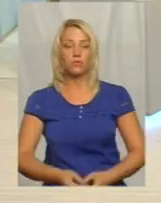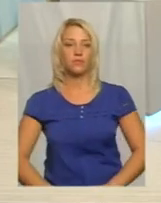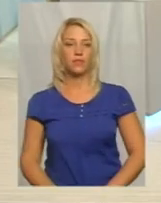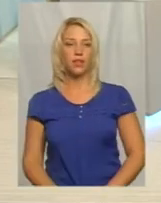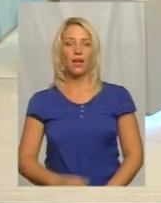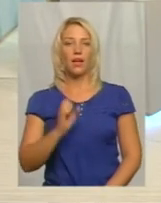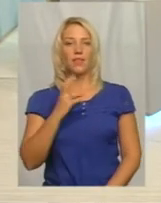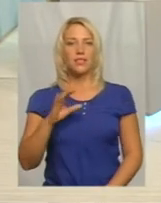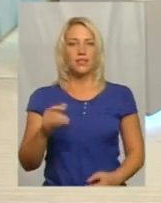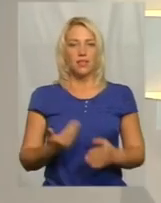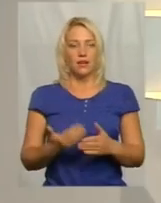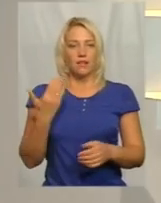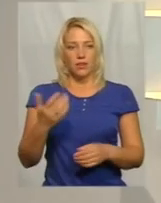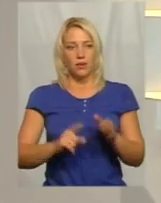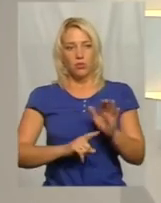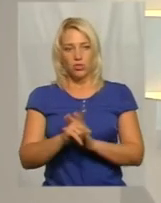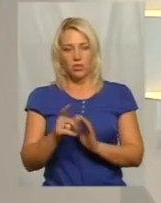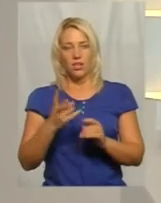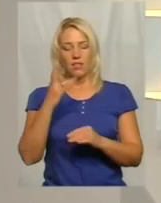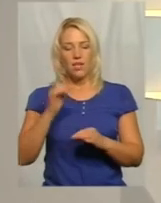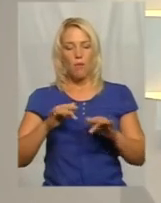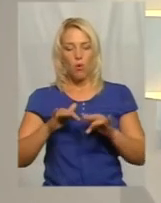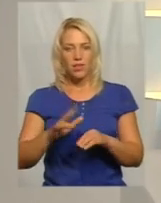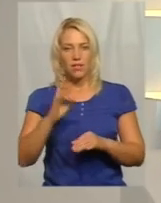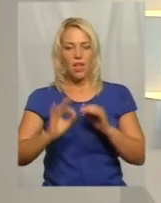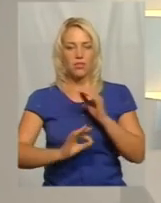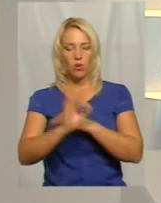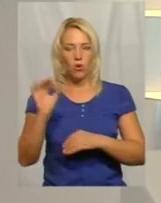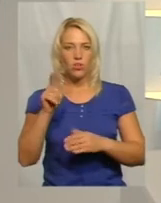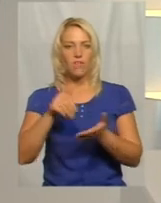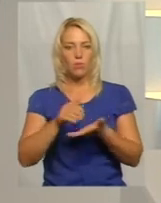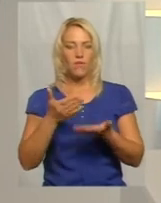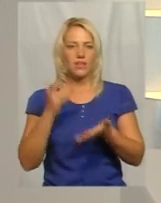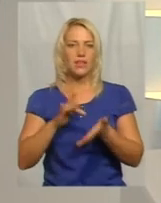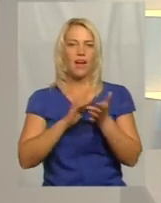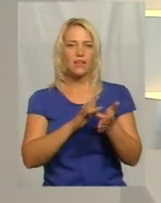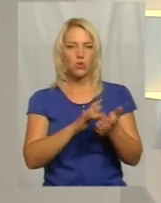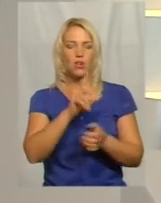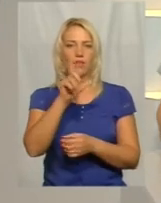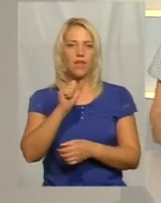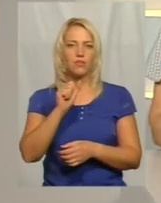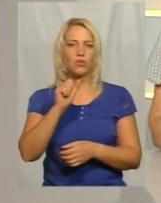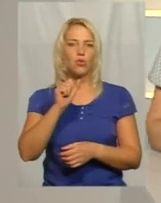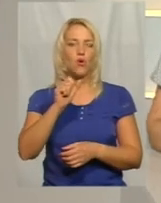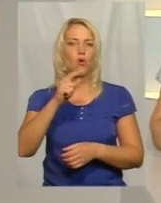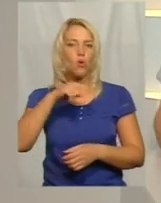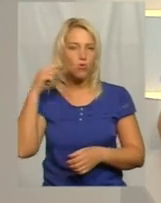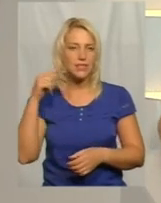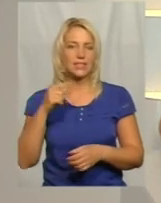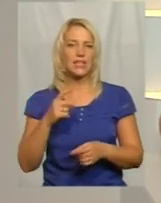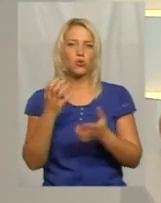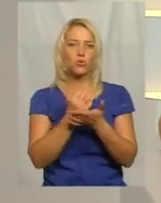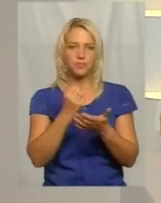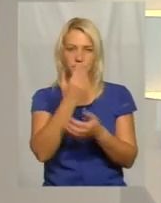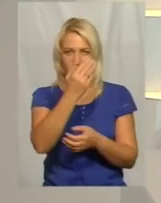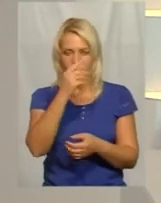Анастасія, ну, ви буквально спочатку події на Сході відмовилися від цієї гастроли і в Росії. Нараз про це заявляли. Ви як ставитись до колег, які